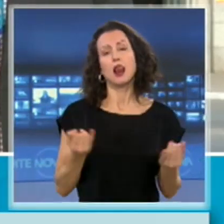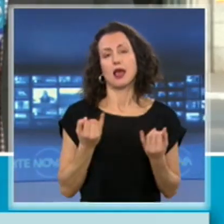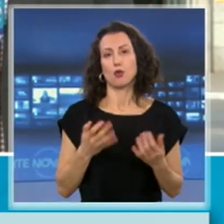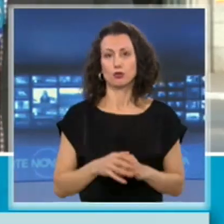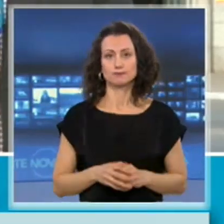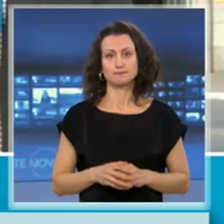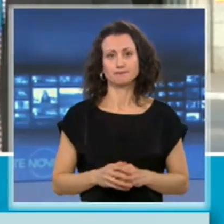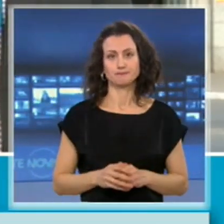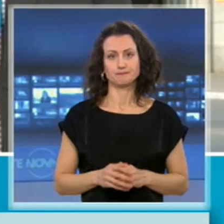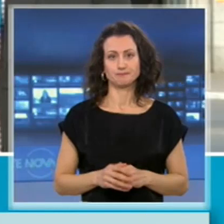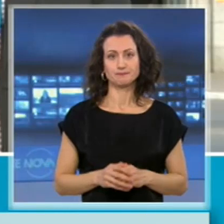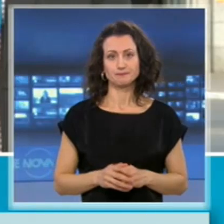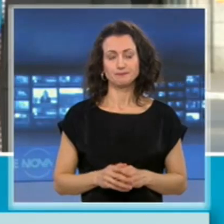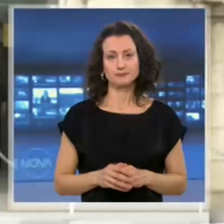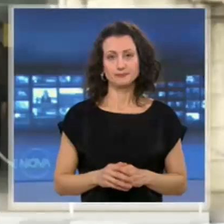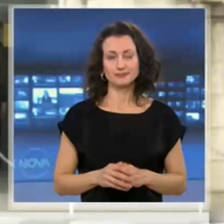Здравей!